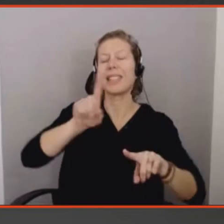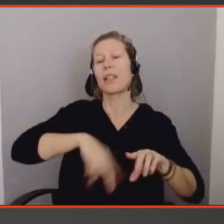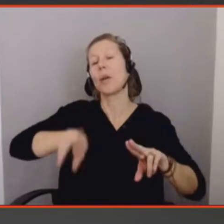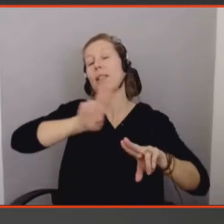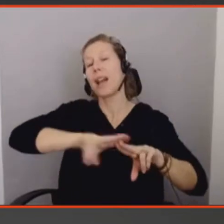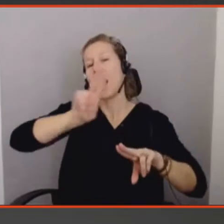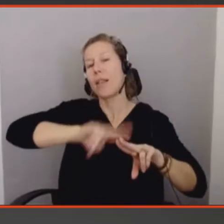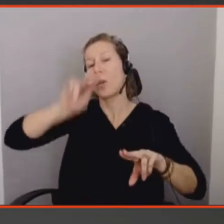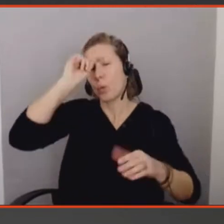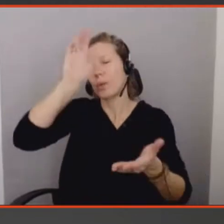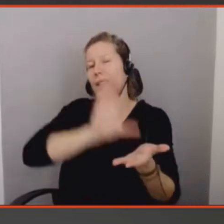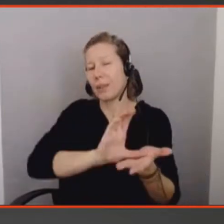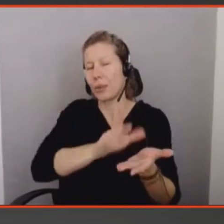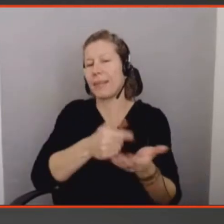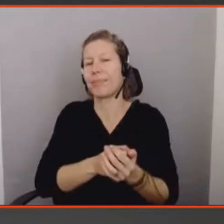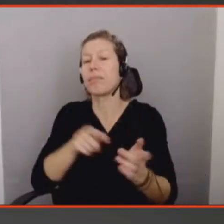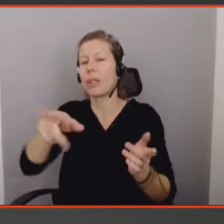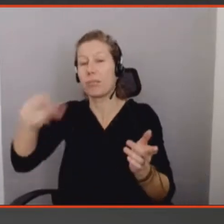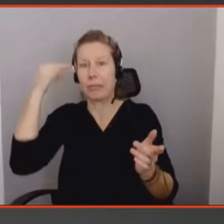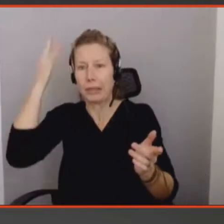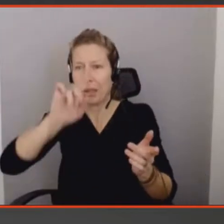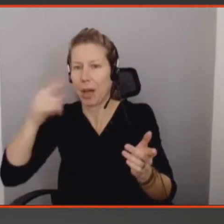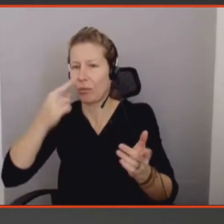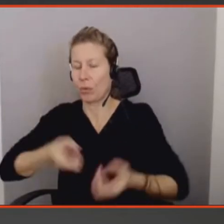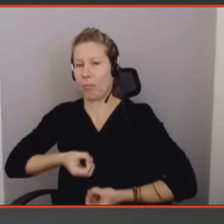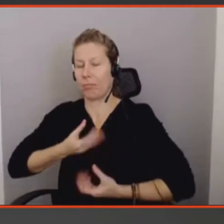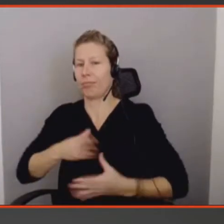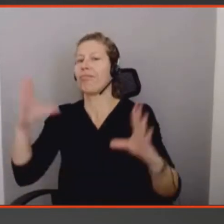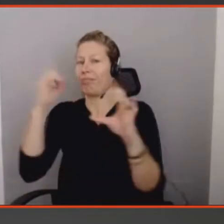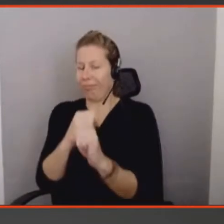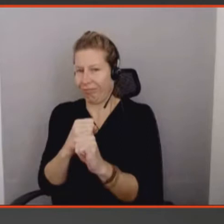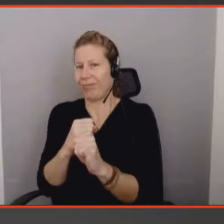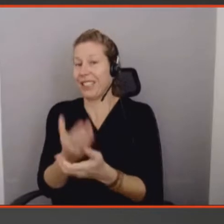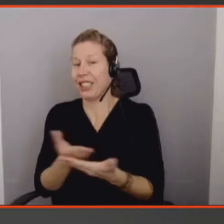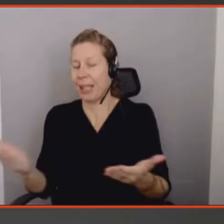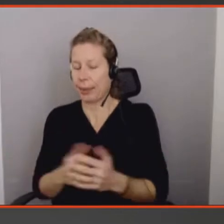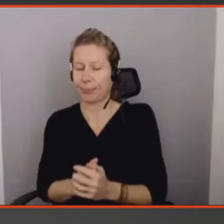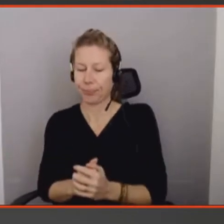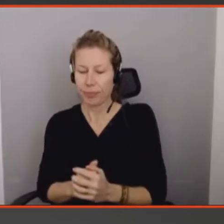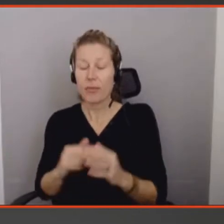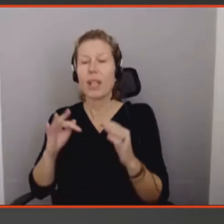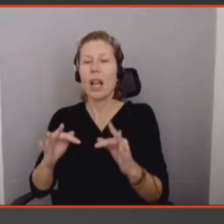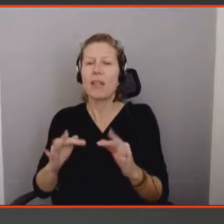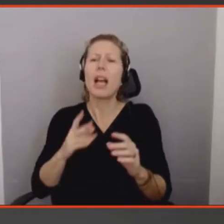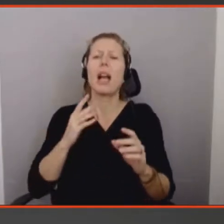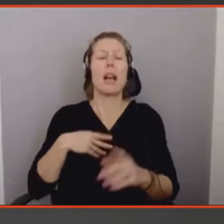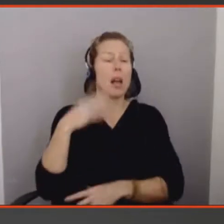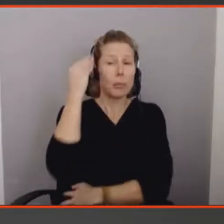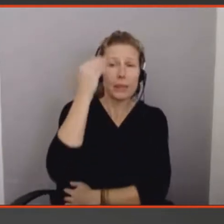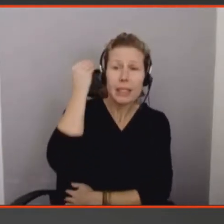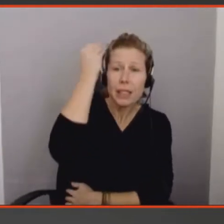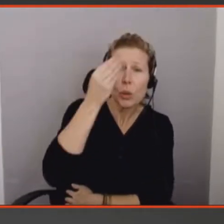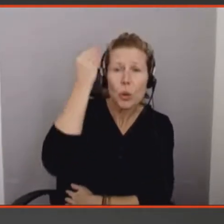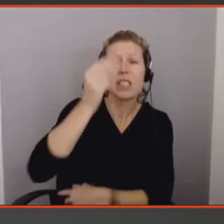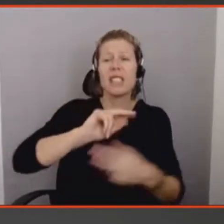digeste. Alors, de manière vulgarisée, dans les théories en psychologie, en design, en IHM, on a un recouvrement